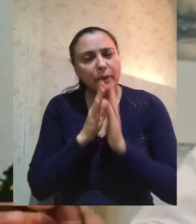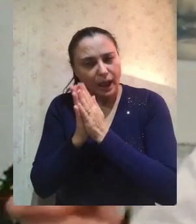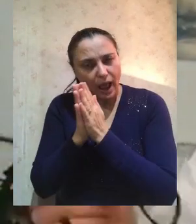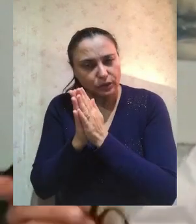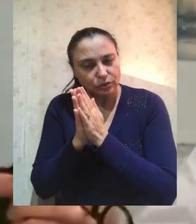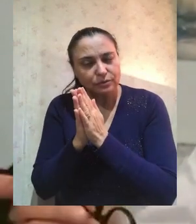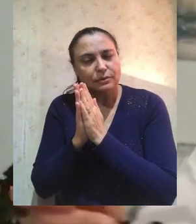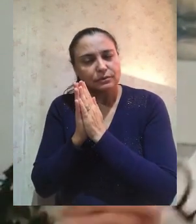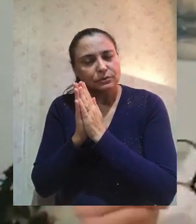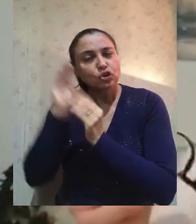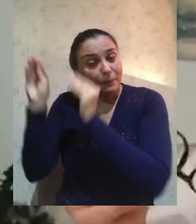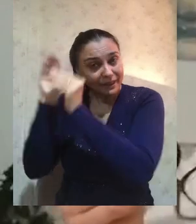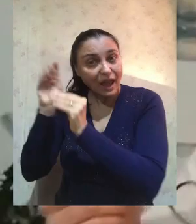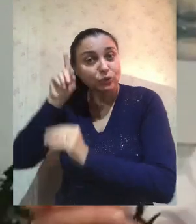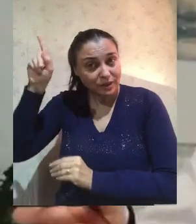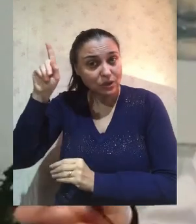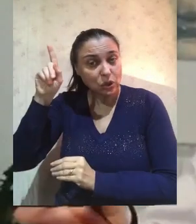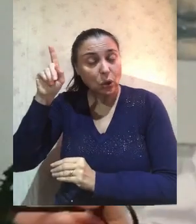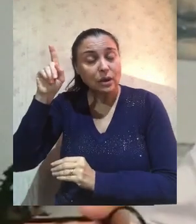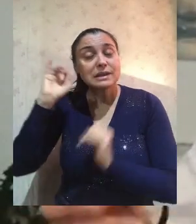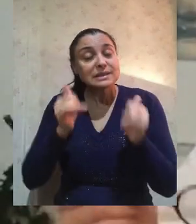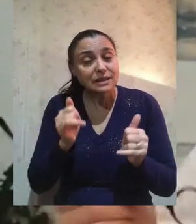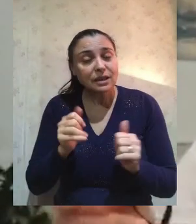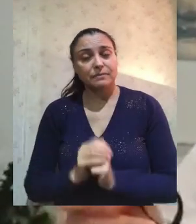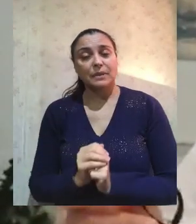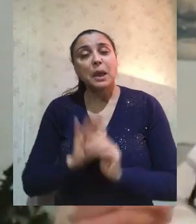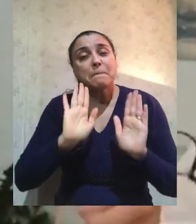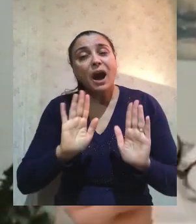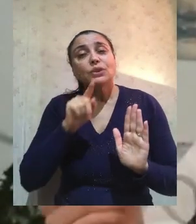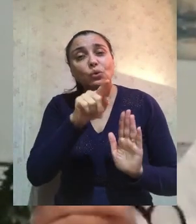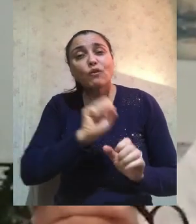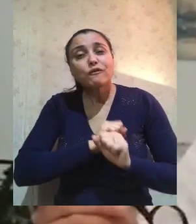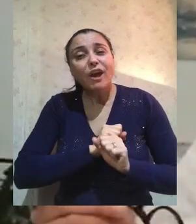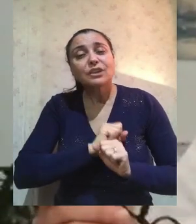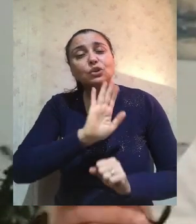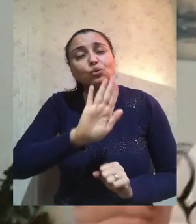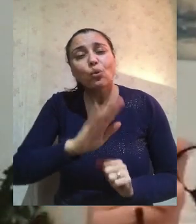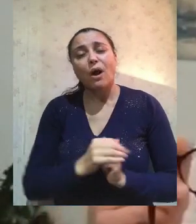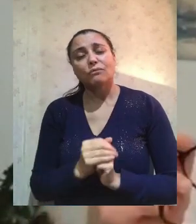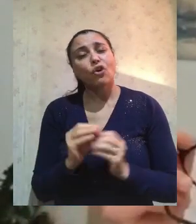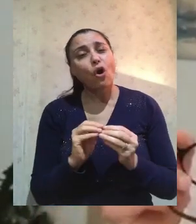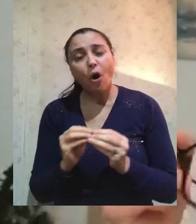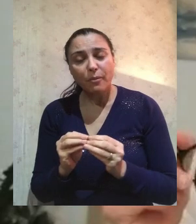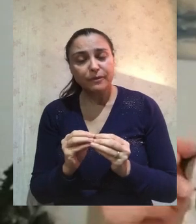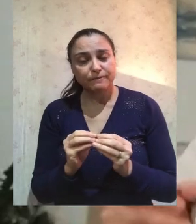Signore, hai chiesto al Signore di farti una grazia, ma non hai avuto la forza di